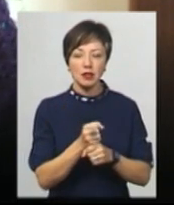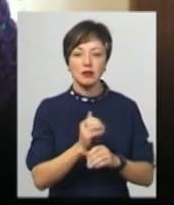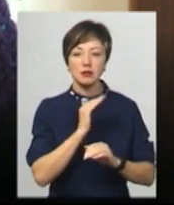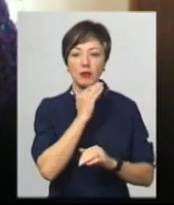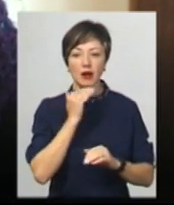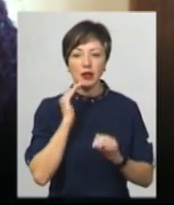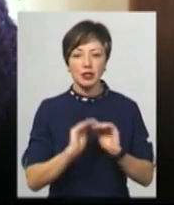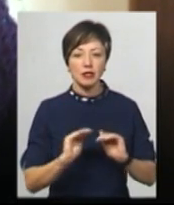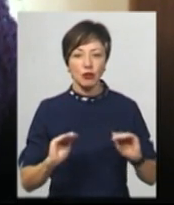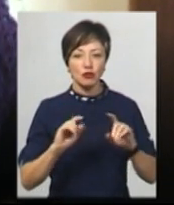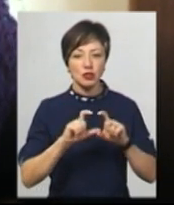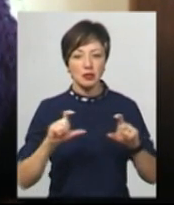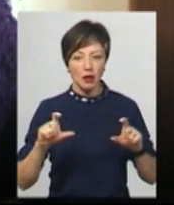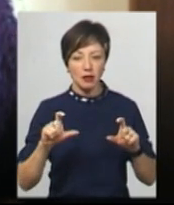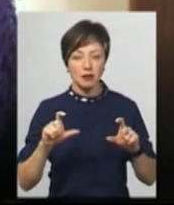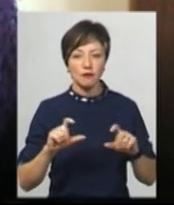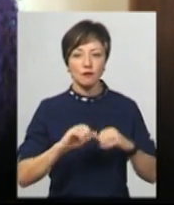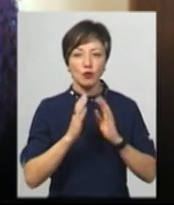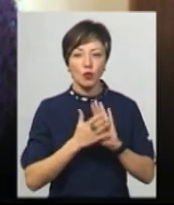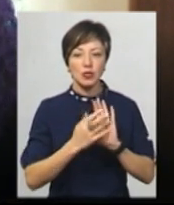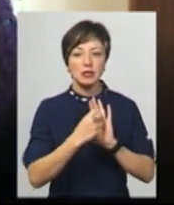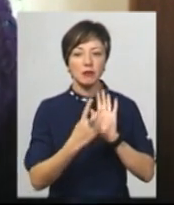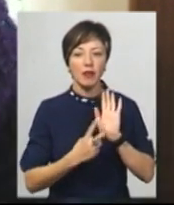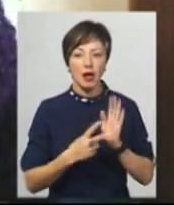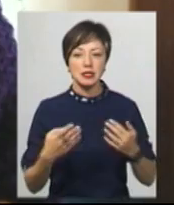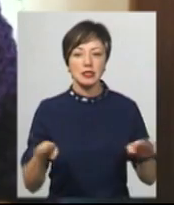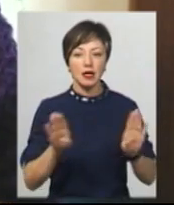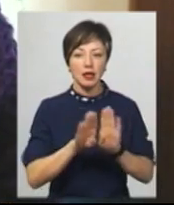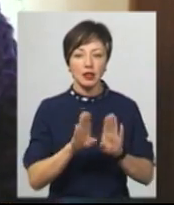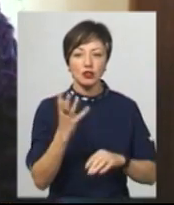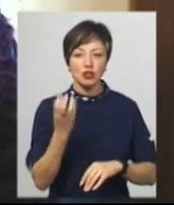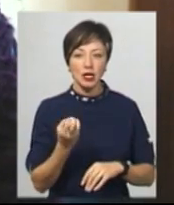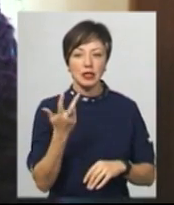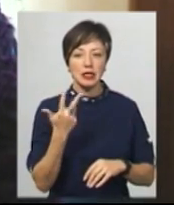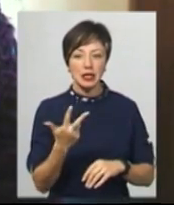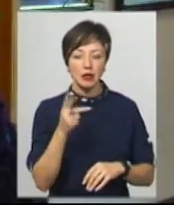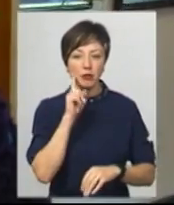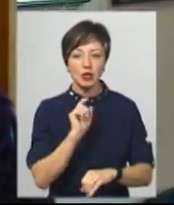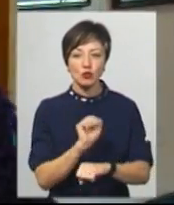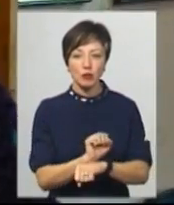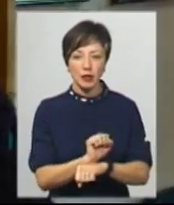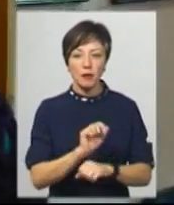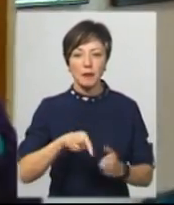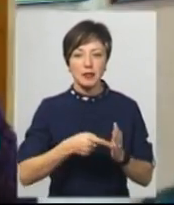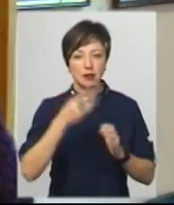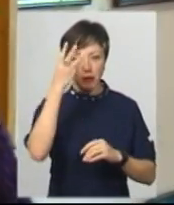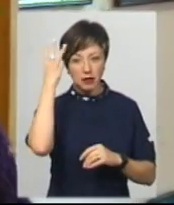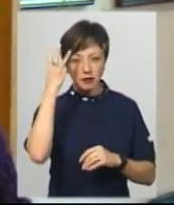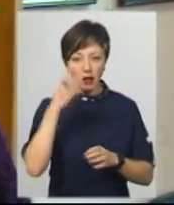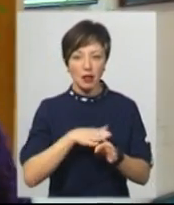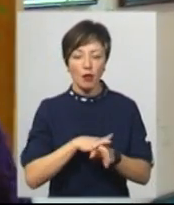дитячих закладів, всього 17 закрито і ще 3 призупинено. По місту Хмельницькому